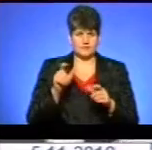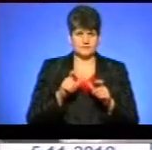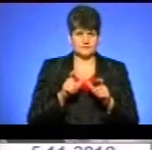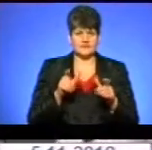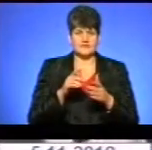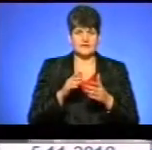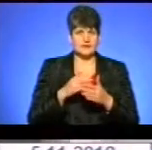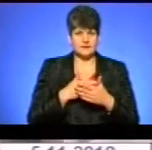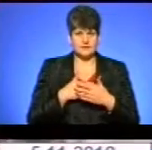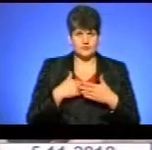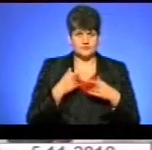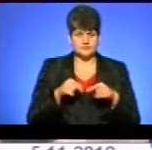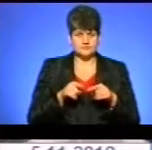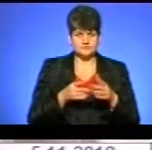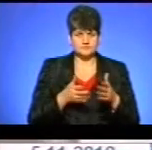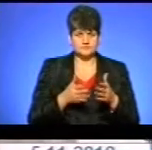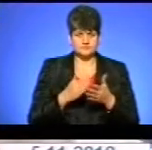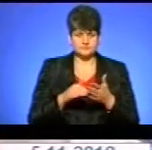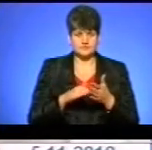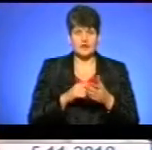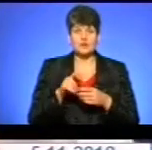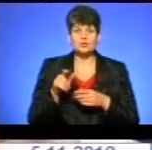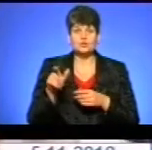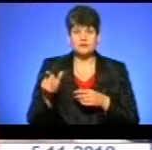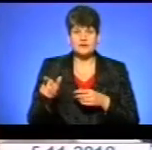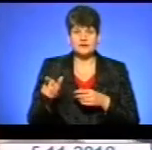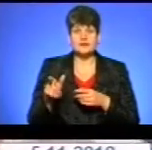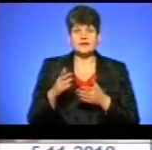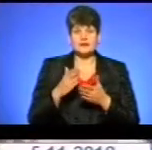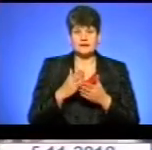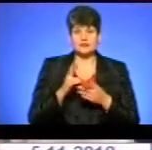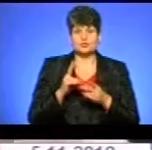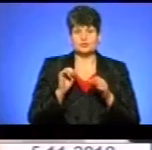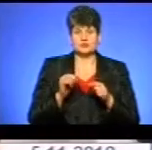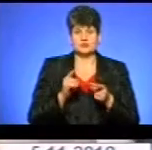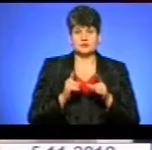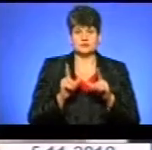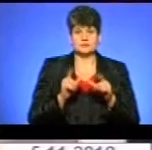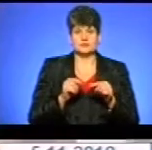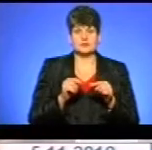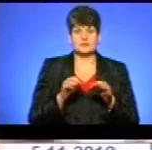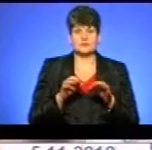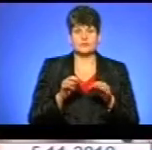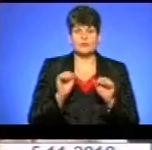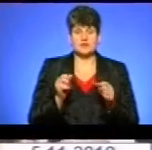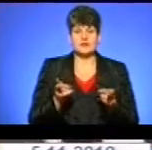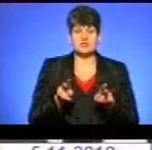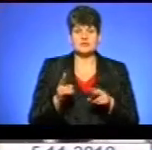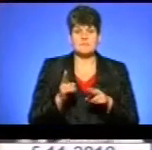Не хочете такі? Але людям є ризики, що може реально дустати транспорт. А